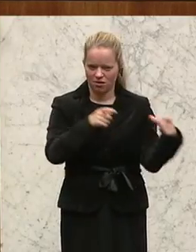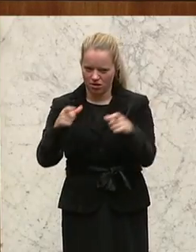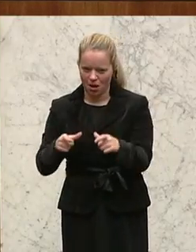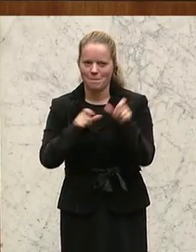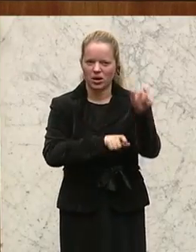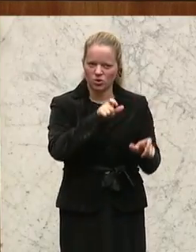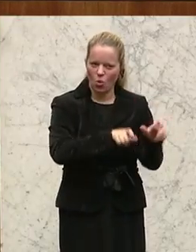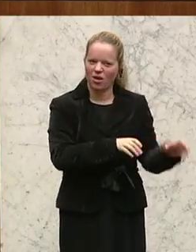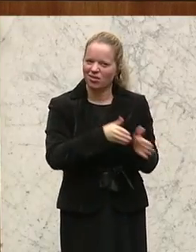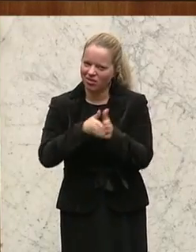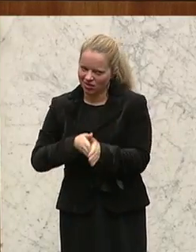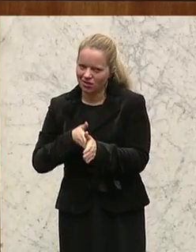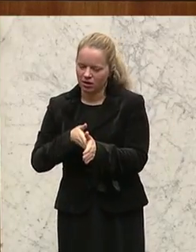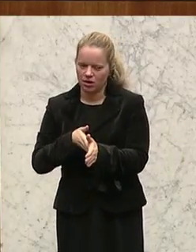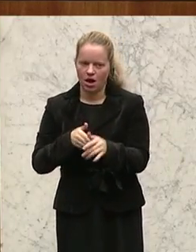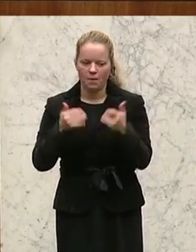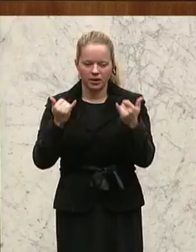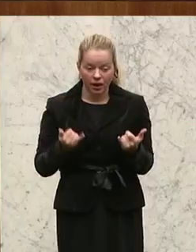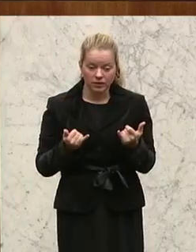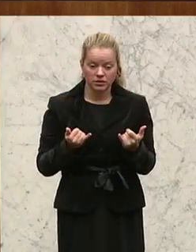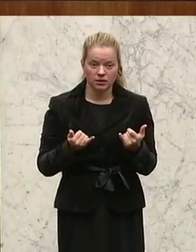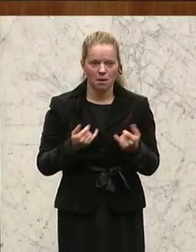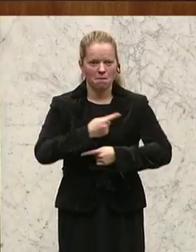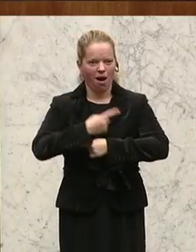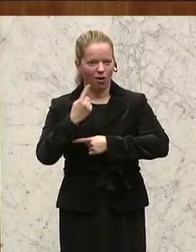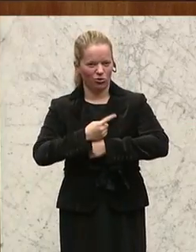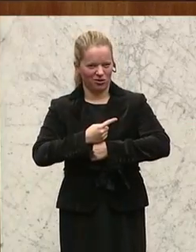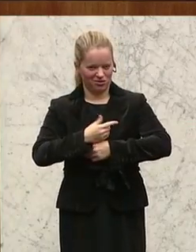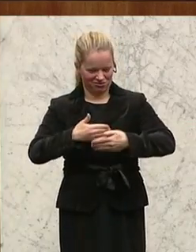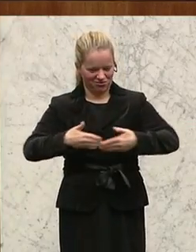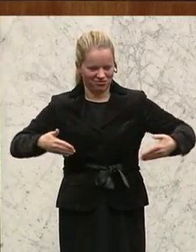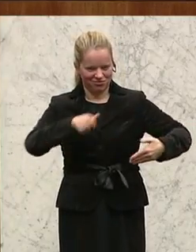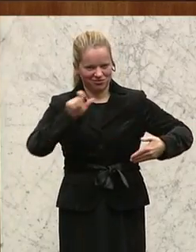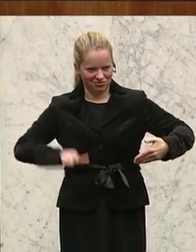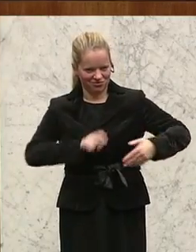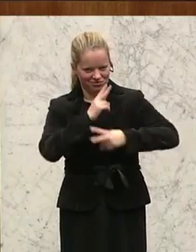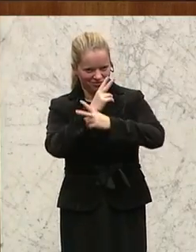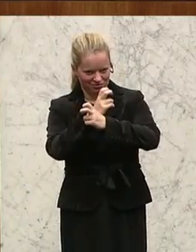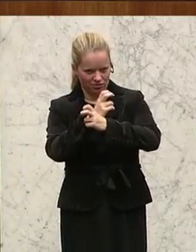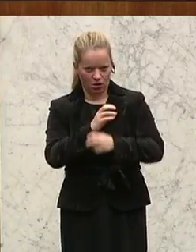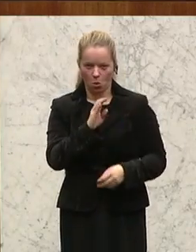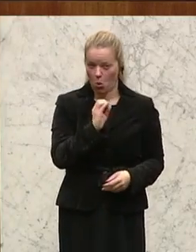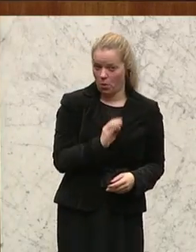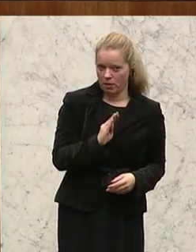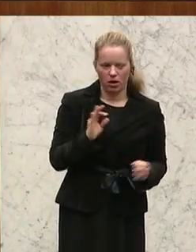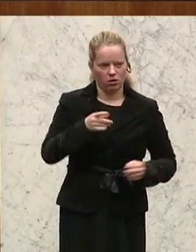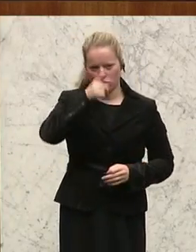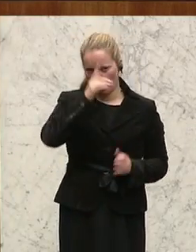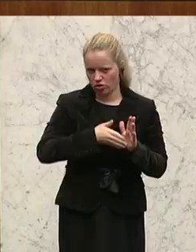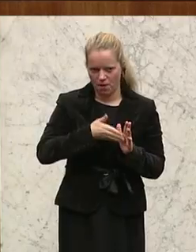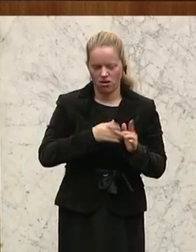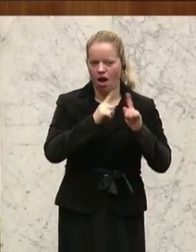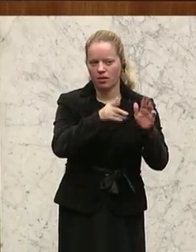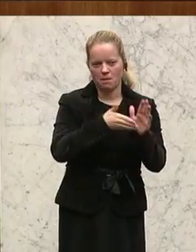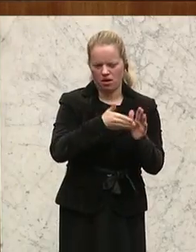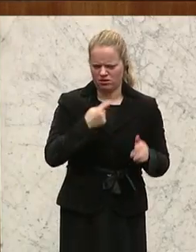zu bringen. Mit dieser massiven Erhöhung der Schienenmaut im grenzüberschreitenden Verkehr, sagen die ÖBB, sagen die deutschen Bahnen und andere